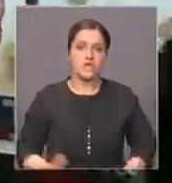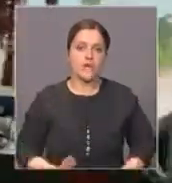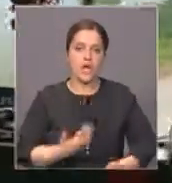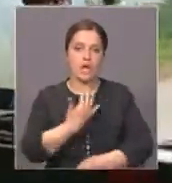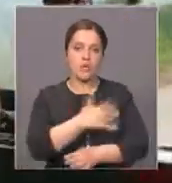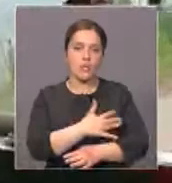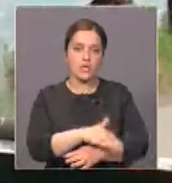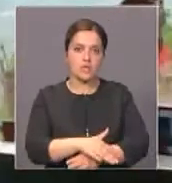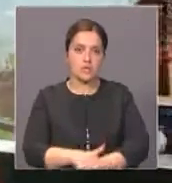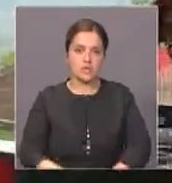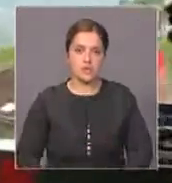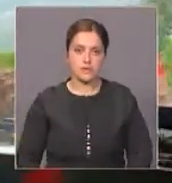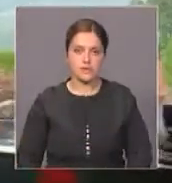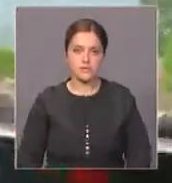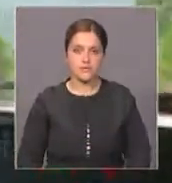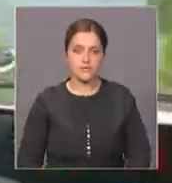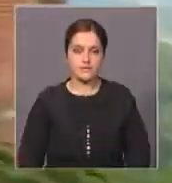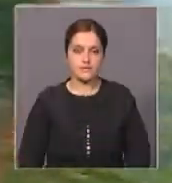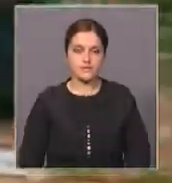выживать на улицах.